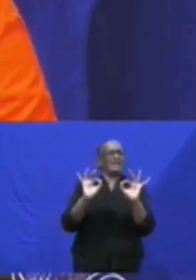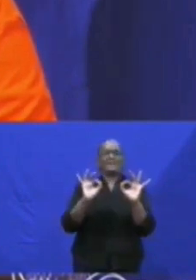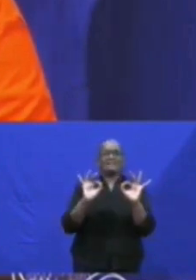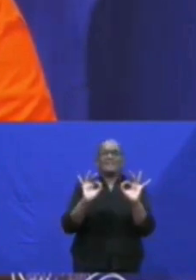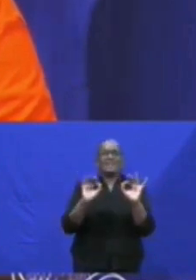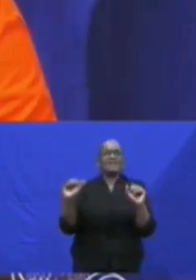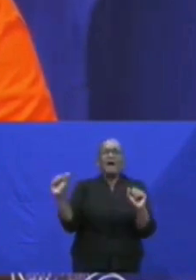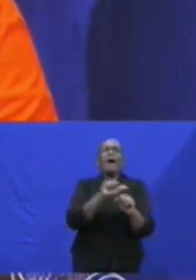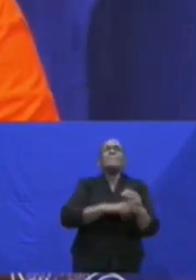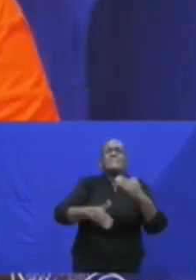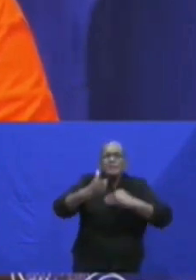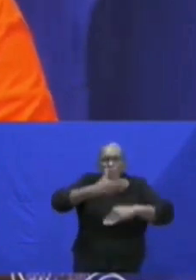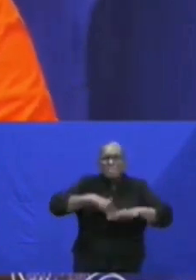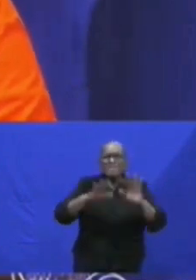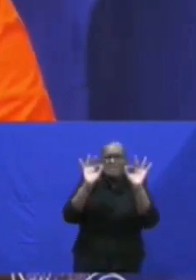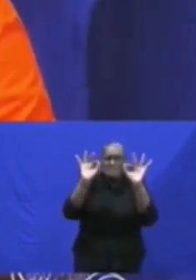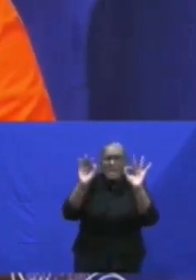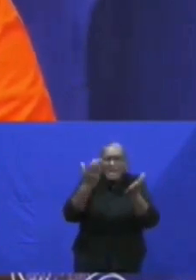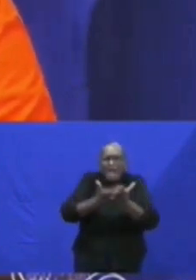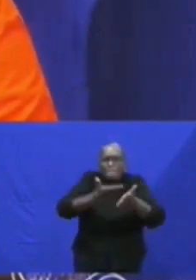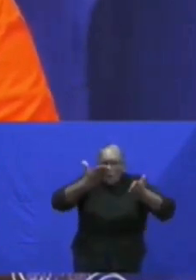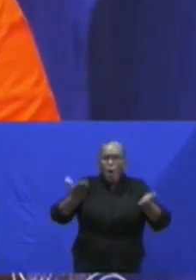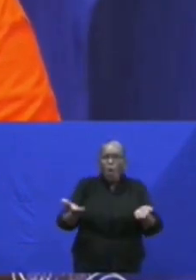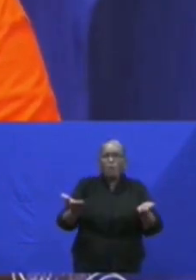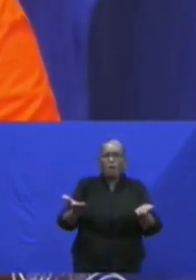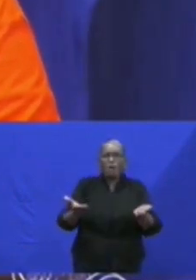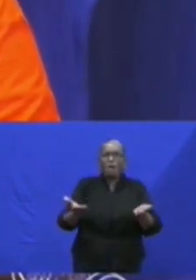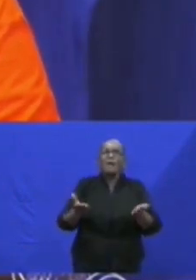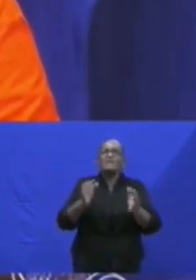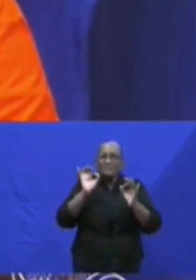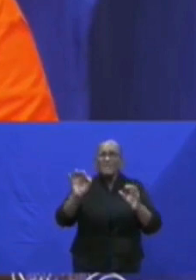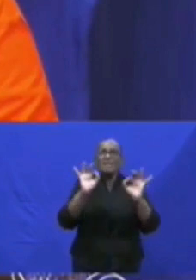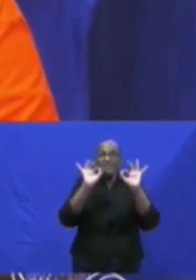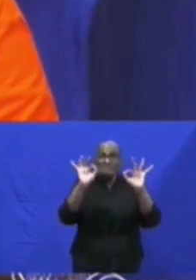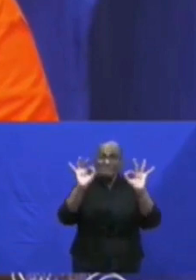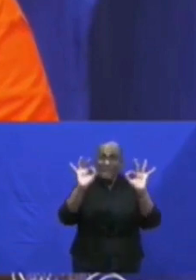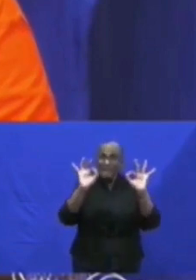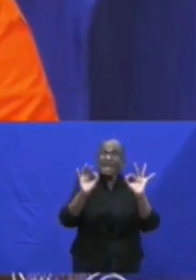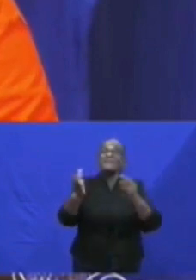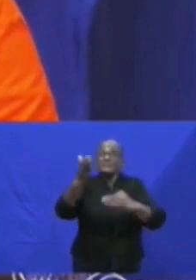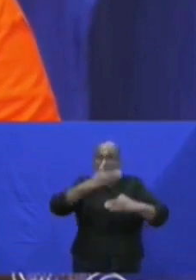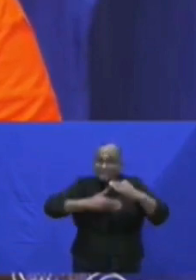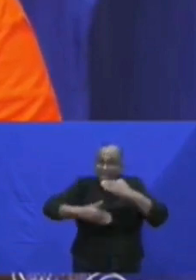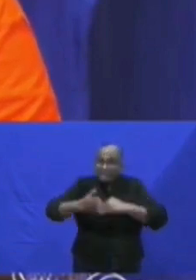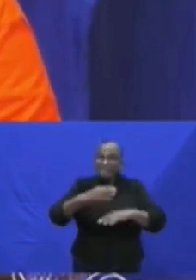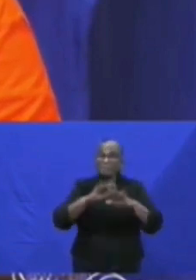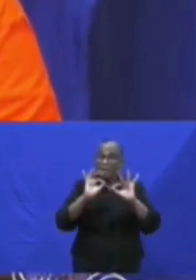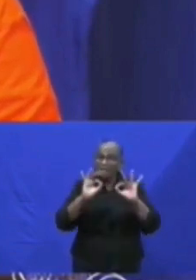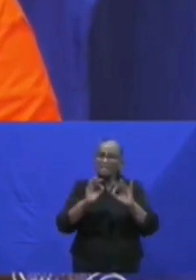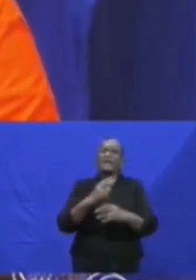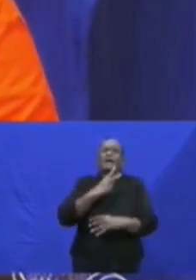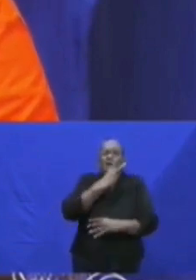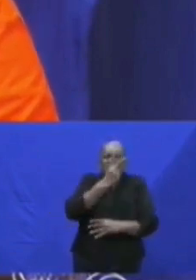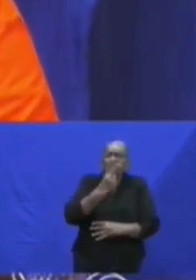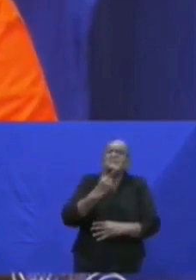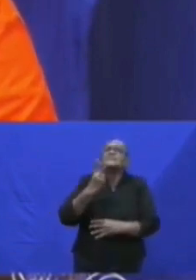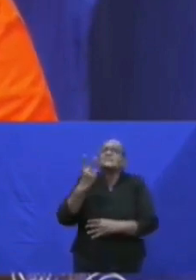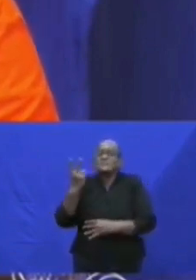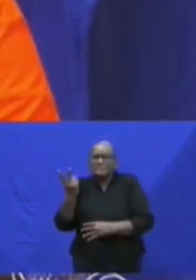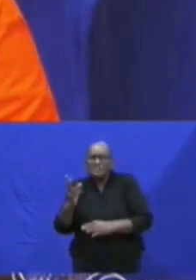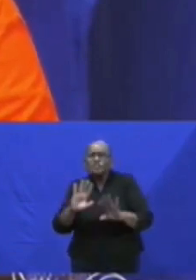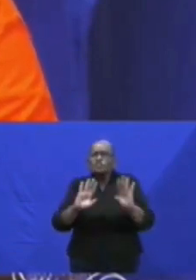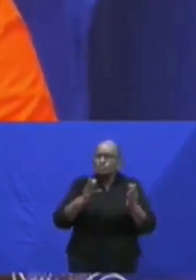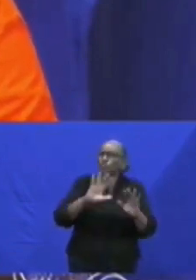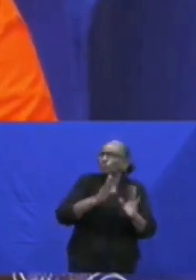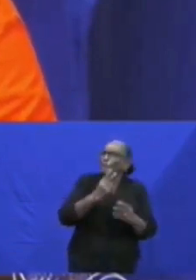manieren waarop de veiligheid gegarandeerd wordt. En die veiligheid, die manieren, die zijn in place. Een